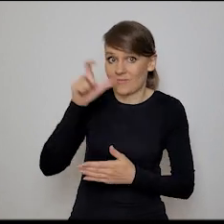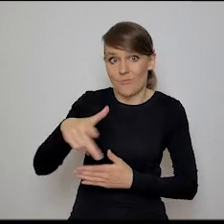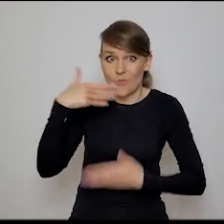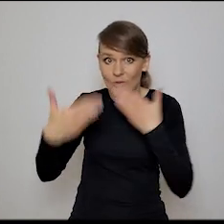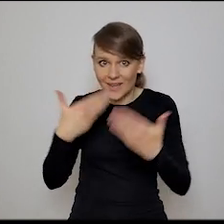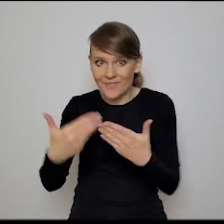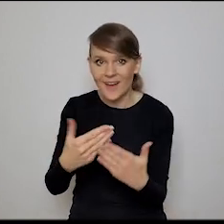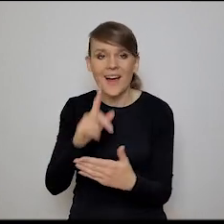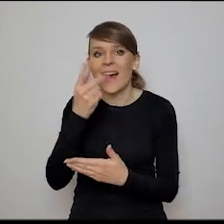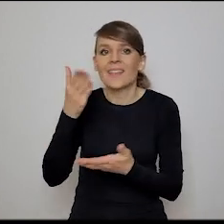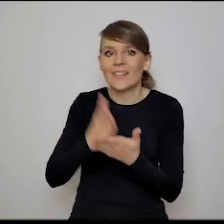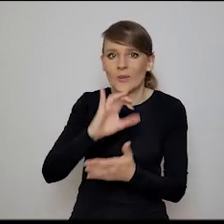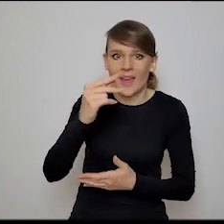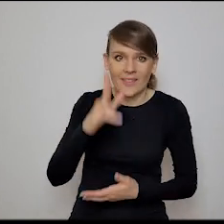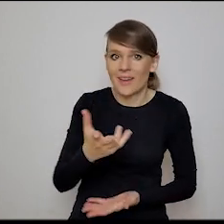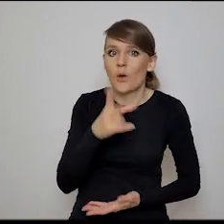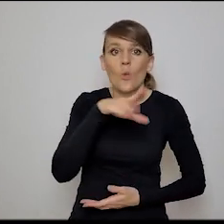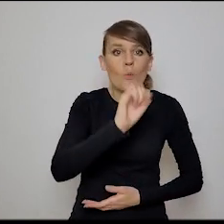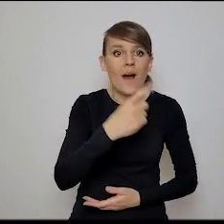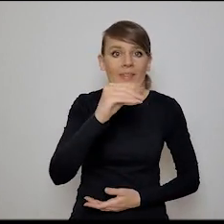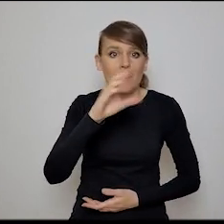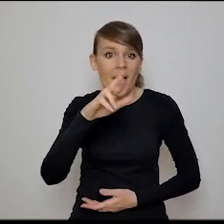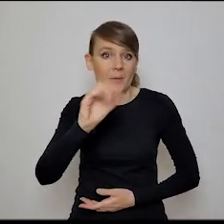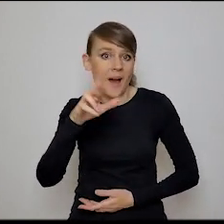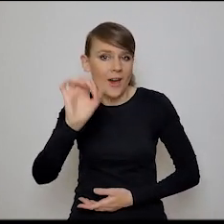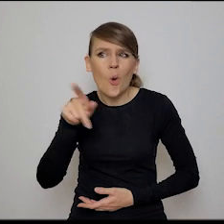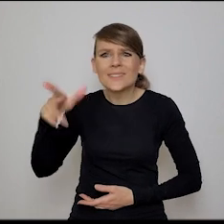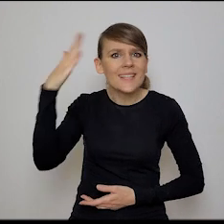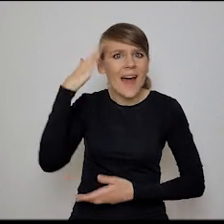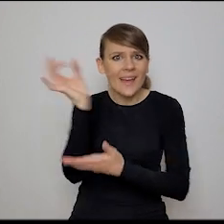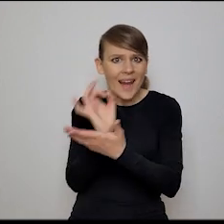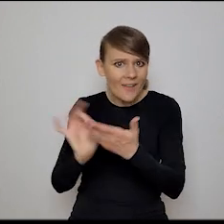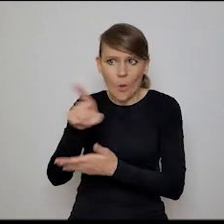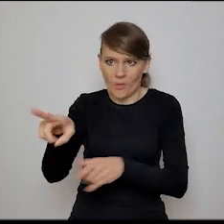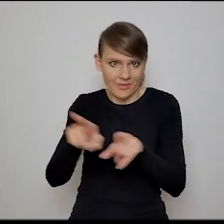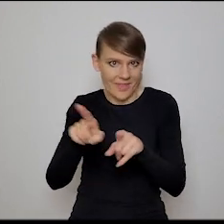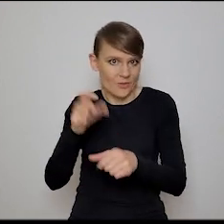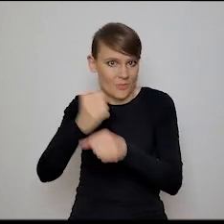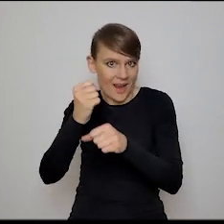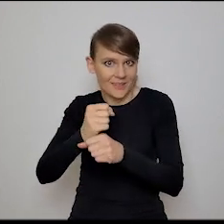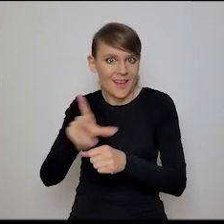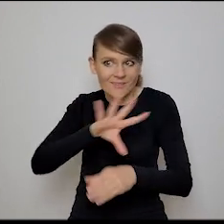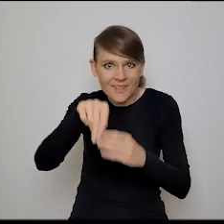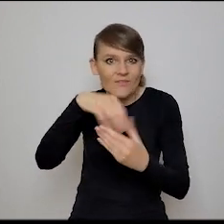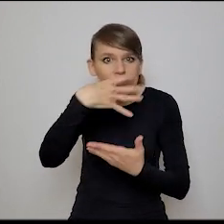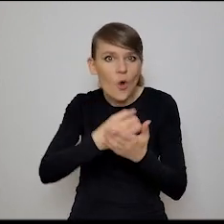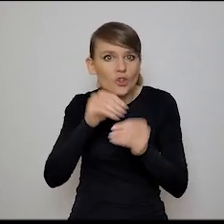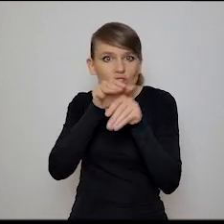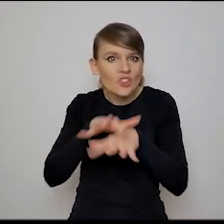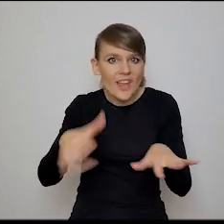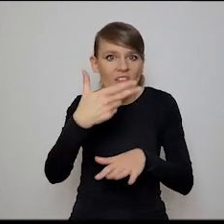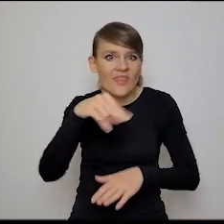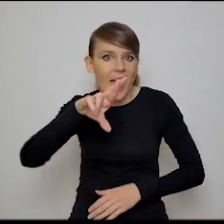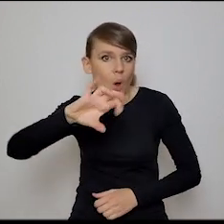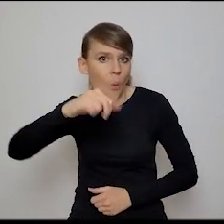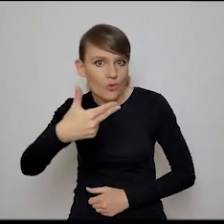tylko Janek. Kuba de Barbaro, grafik, też pracuje z sieciami neuronowymi, więc takie osoby to